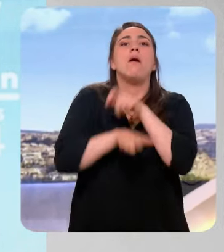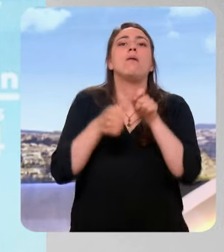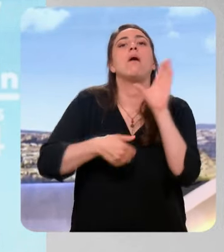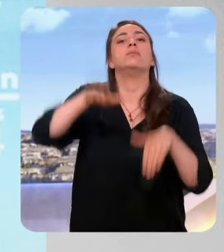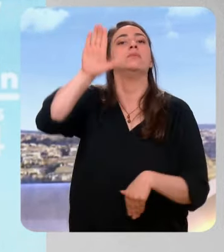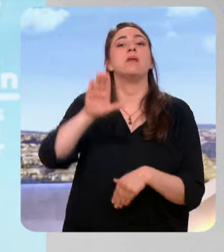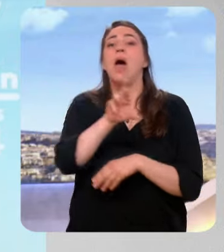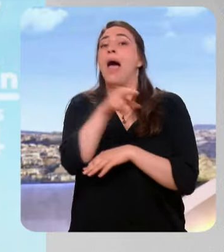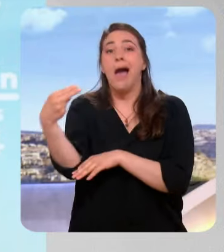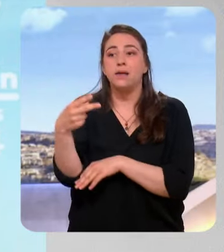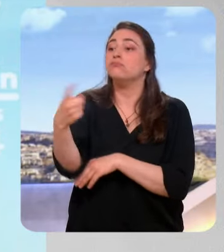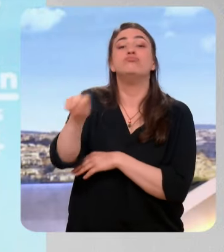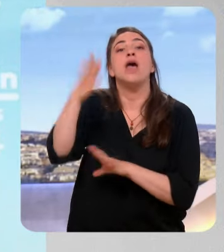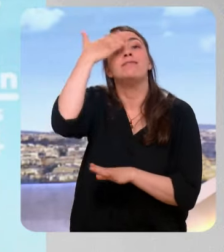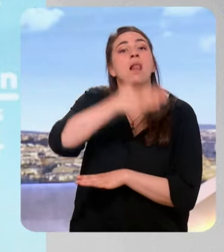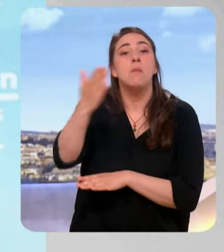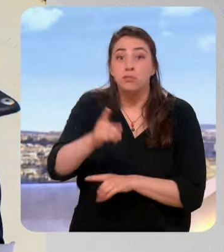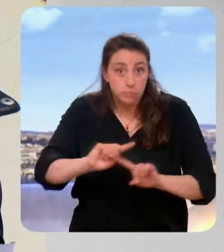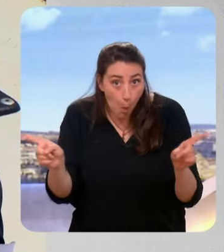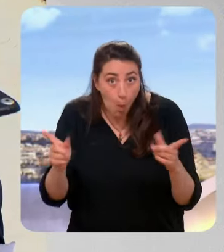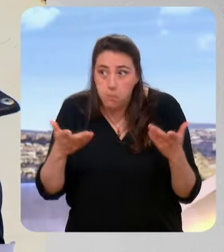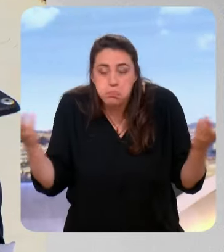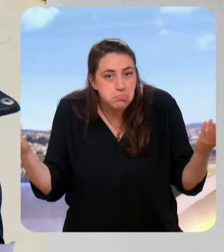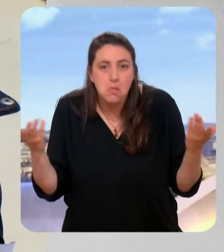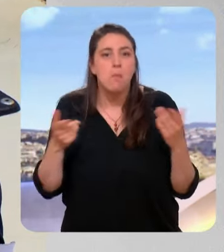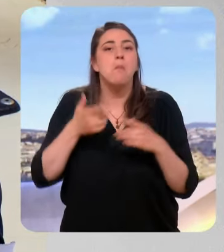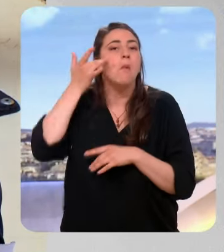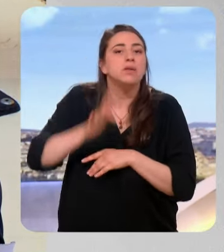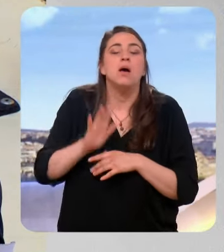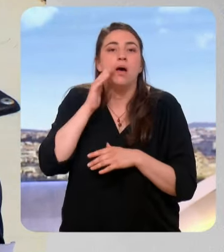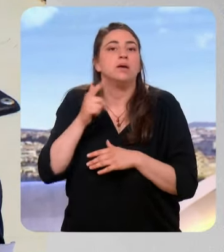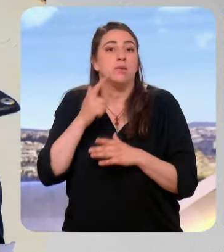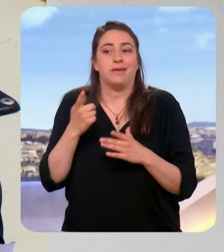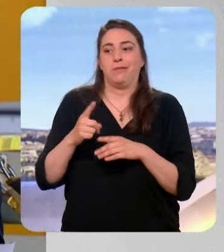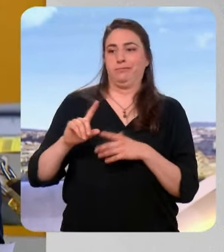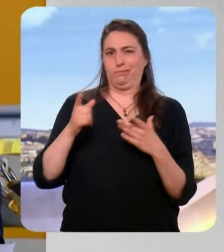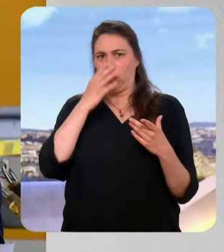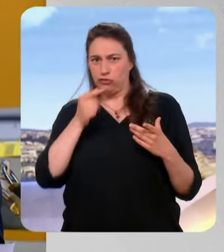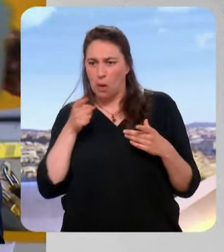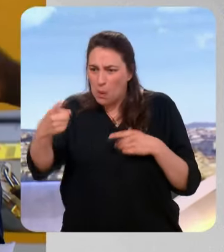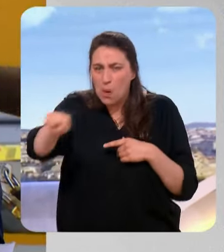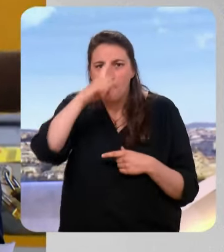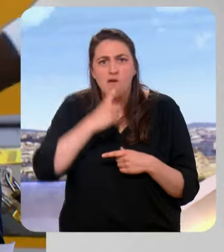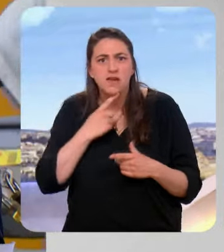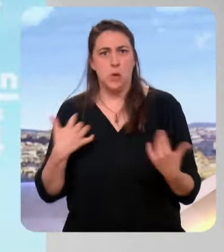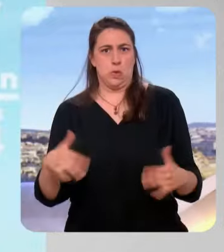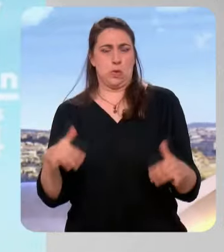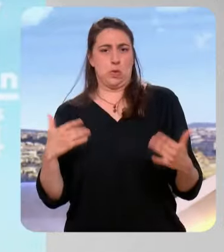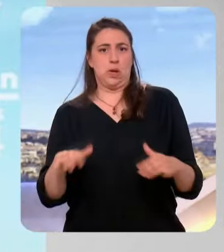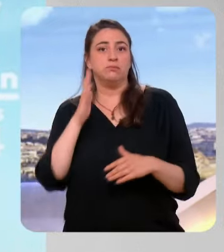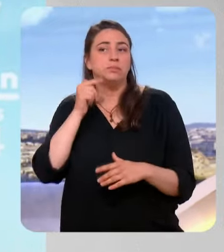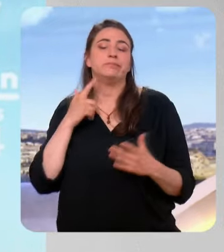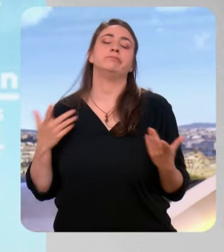connus, qui ne sont pas des responsables identifiés à l'échelle nationale du Rassemblement national, tout ça a un peu entretenu aussi l'idée que ce parti, finalement, n'avait pas totalement